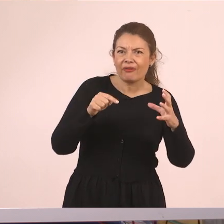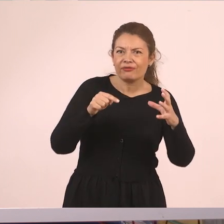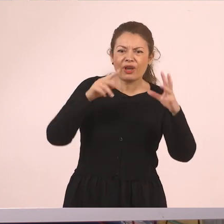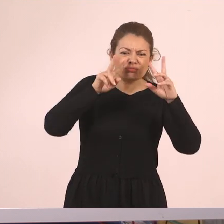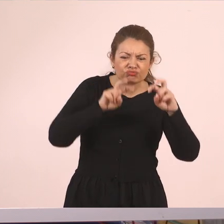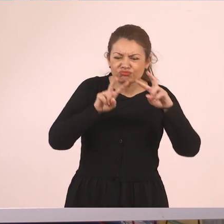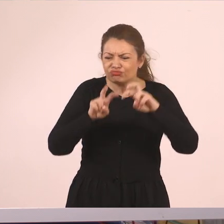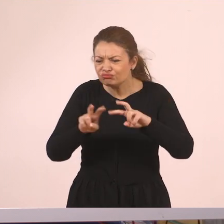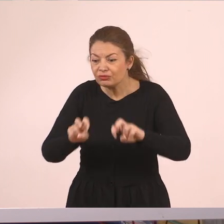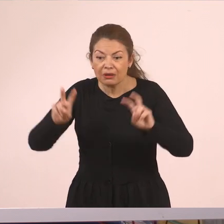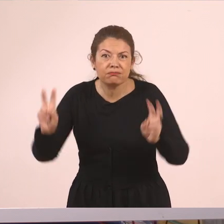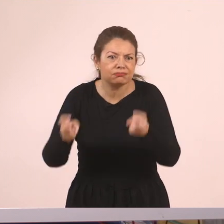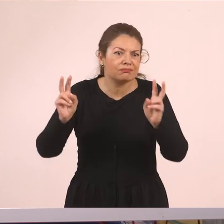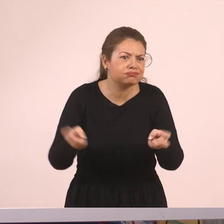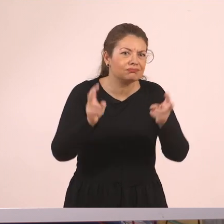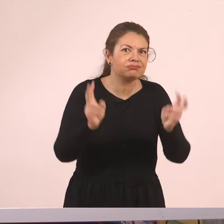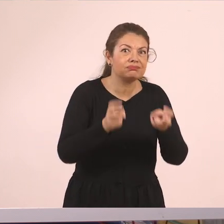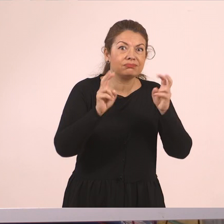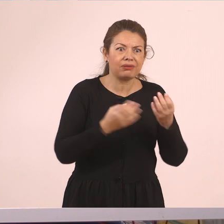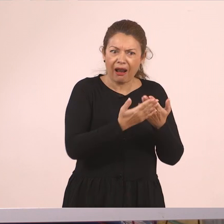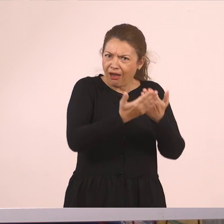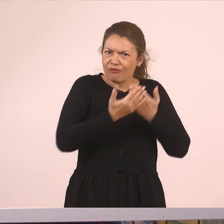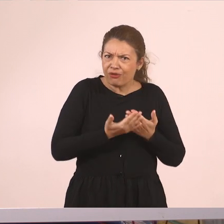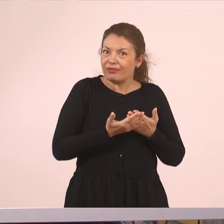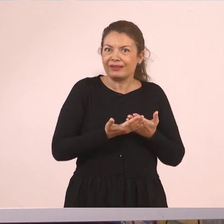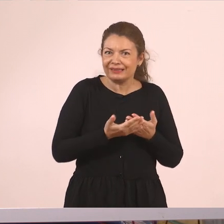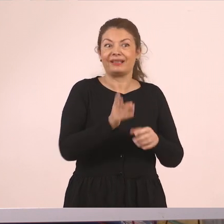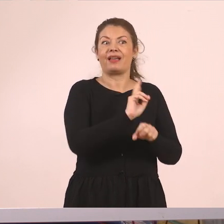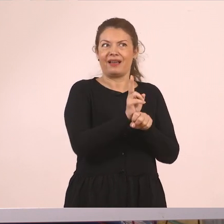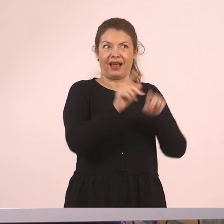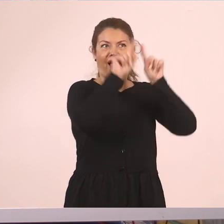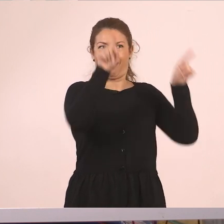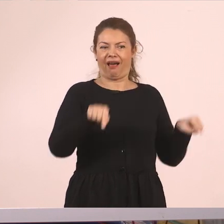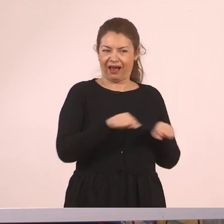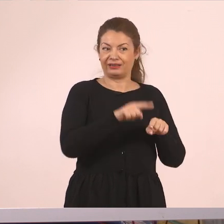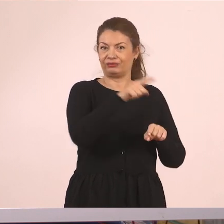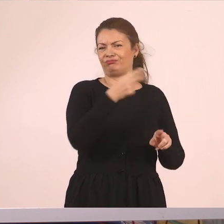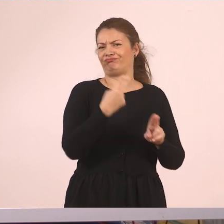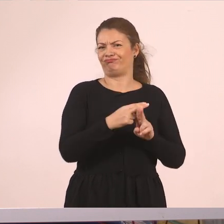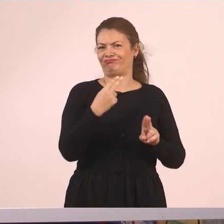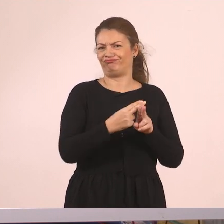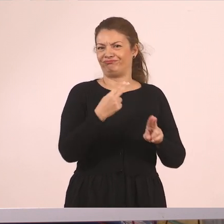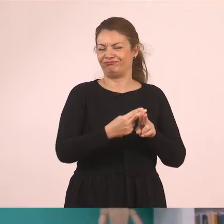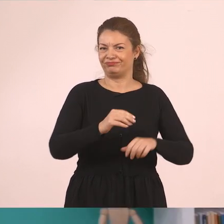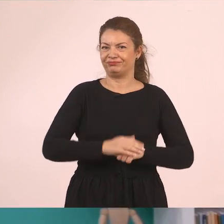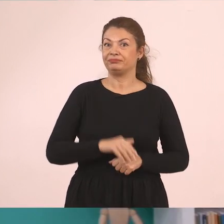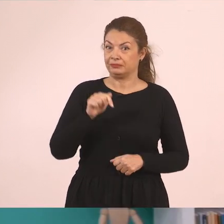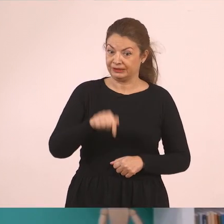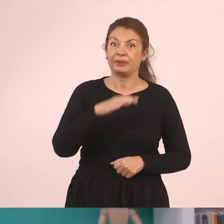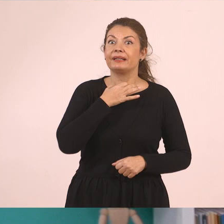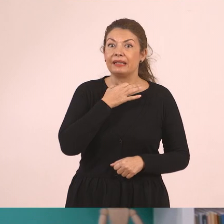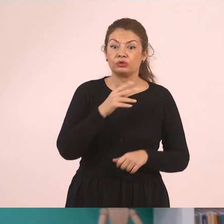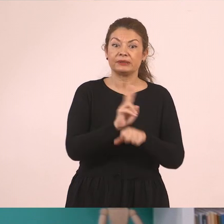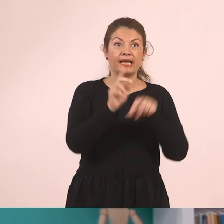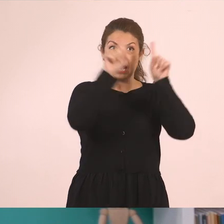γιατί η γεωγραφία σημαίνει εξερευνό και φυσικά θα το κάνουμε με τη βοήθεια του χάρτη μας, του χρήσιμου εργαλείου μας. Σήμερα λοιπόν θα χρειαστούμε το γεωφυσικό